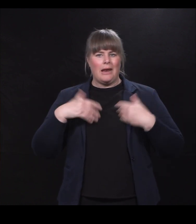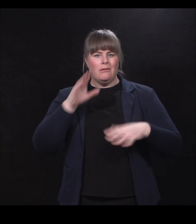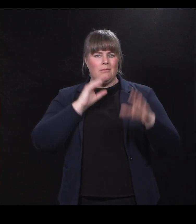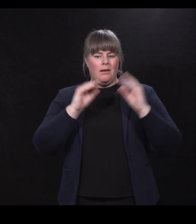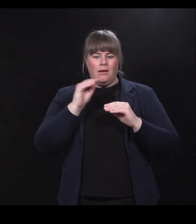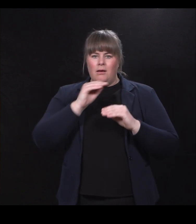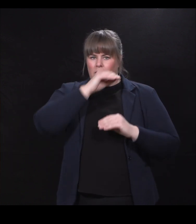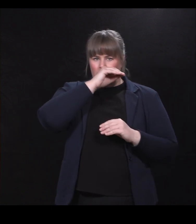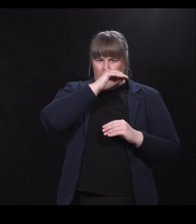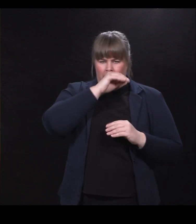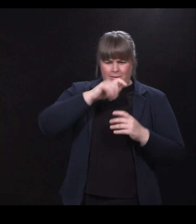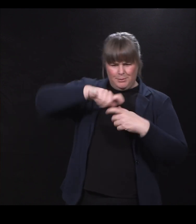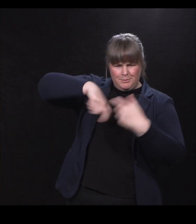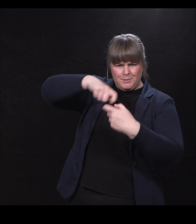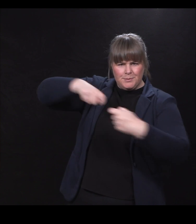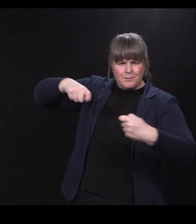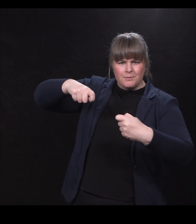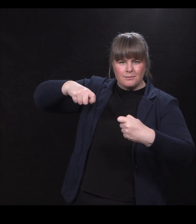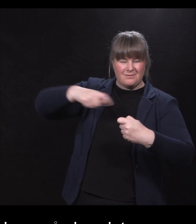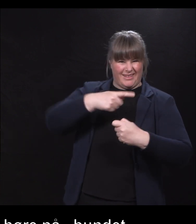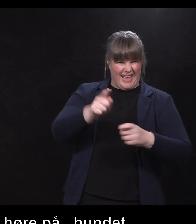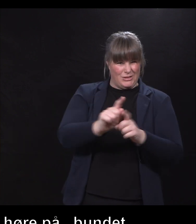bunnet sammen. Dere er jo et lag.